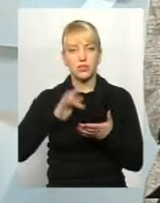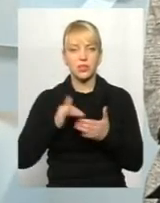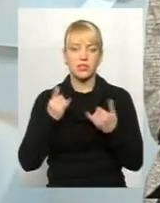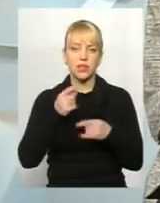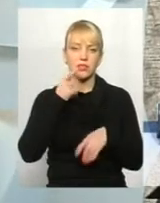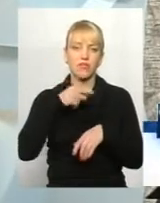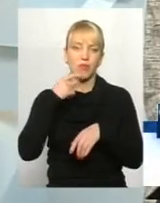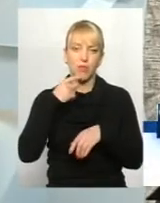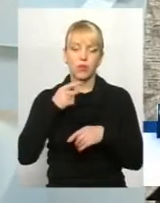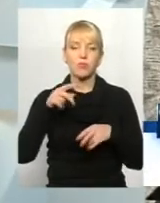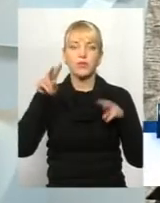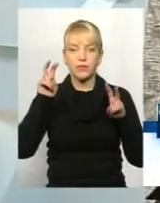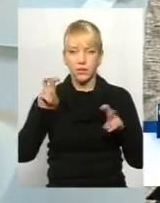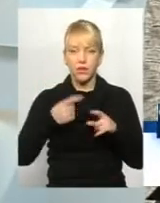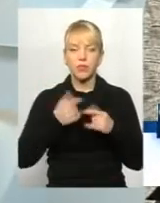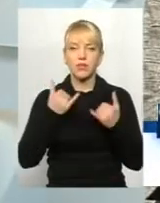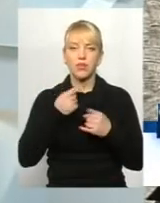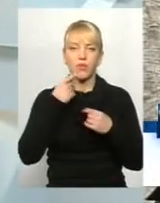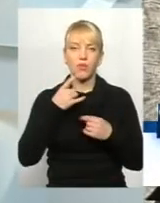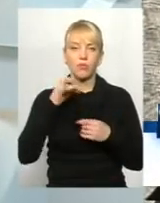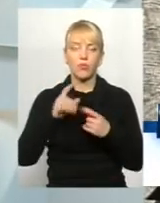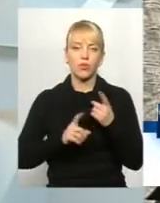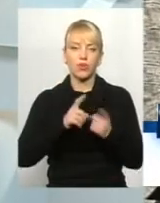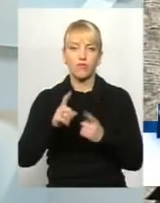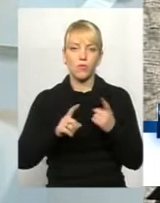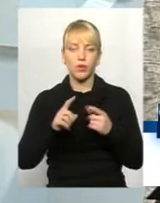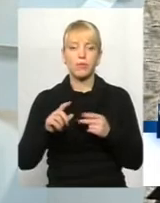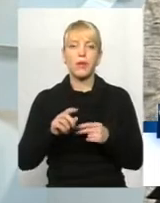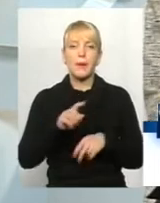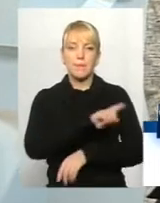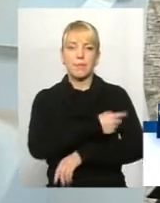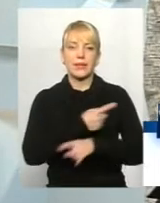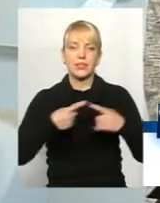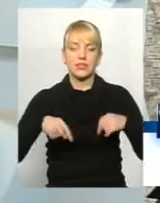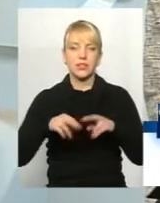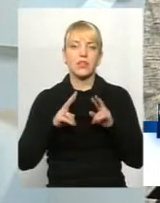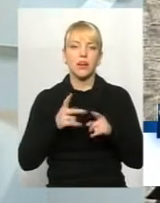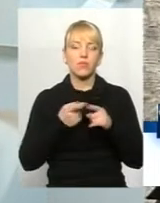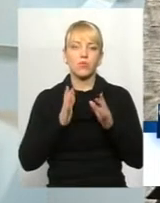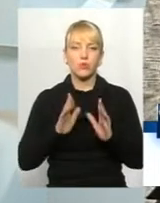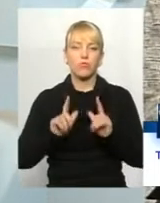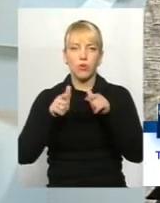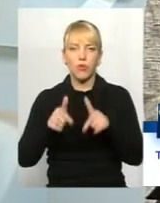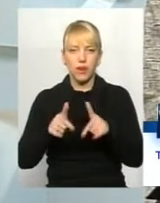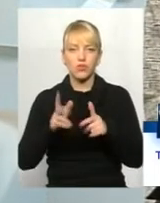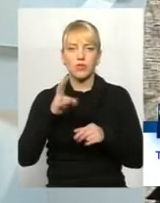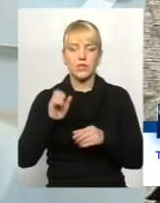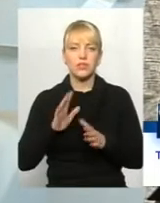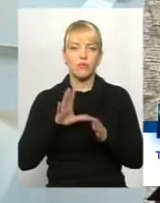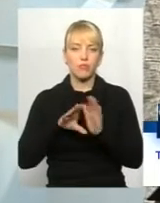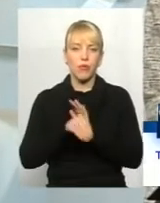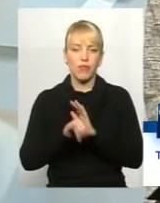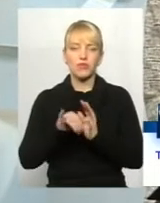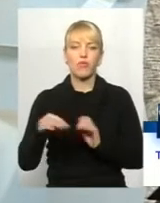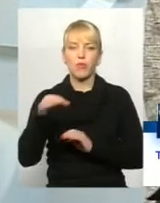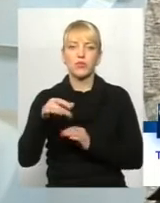тема і нині ми говоримо про реформу медицини. Як вона буде впроваджуватись, власне вже впроваджується в